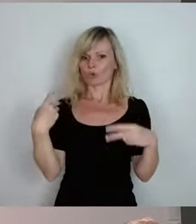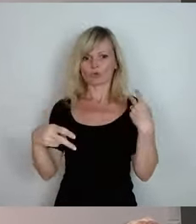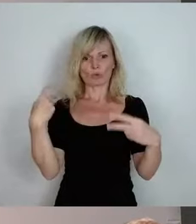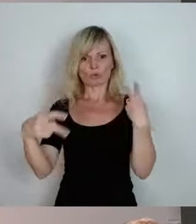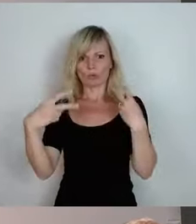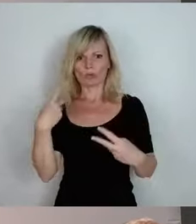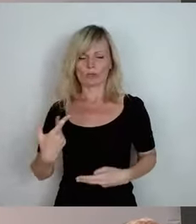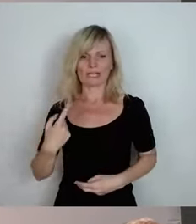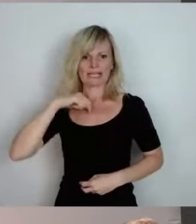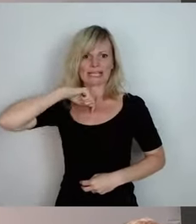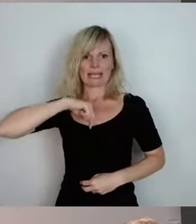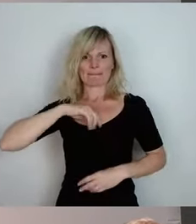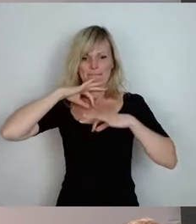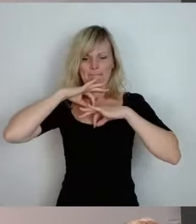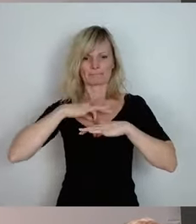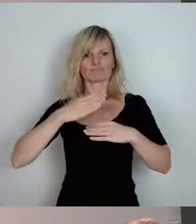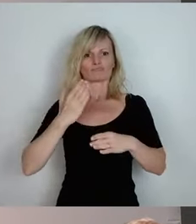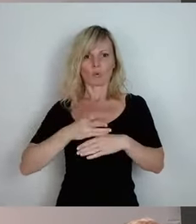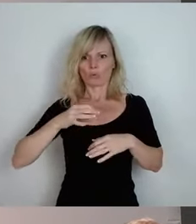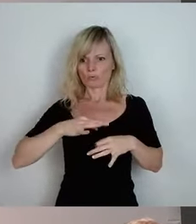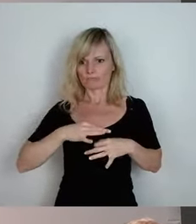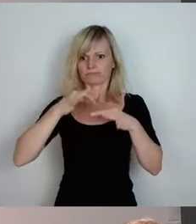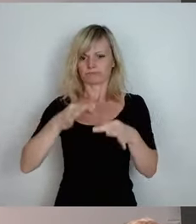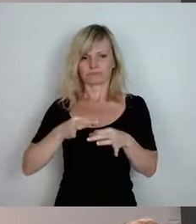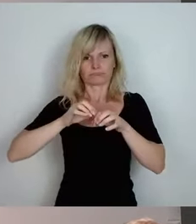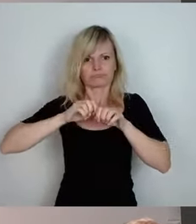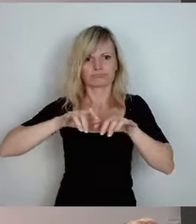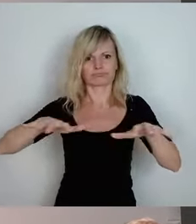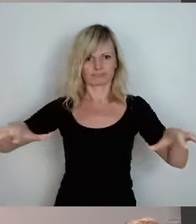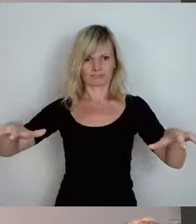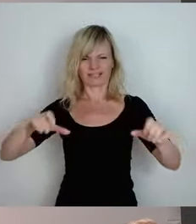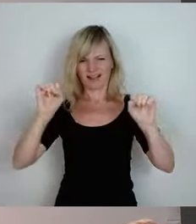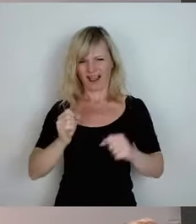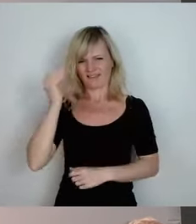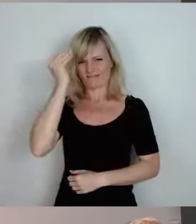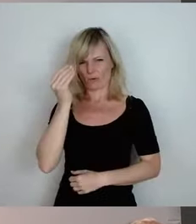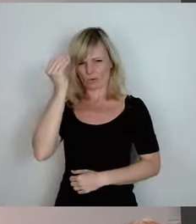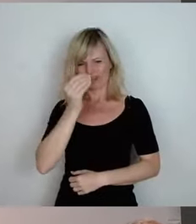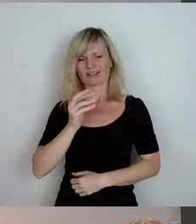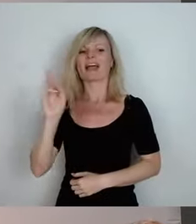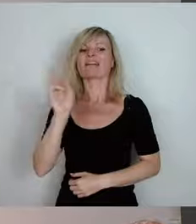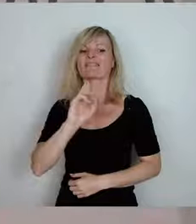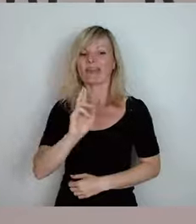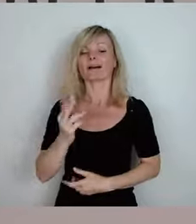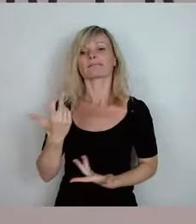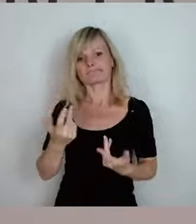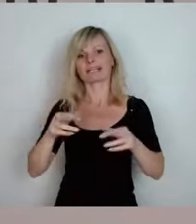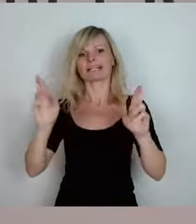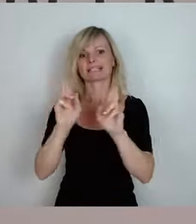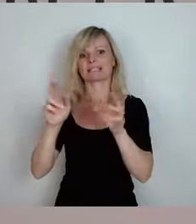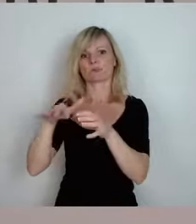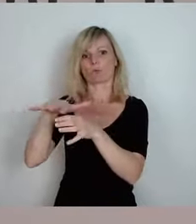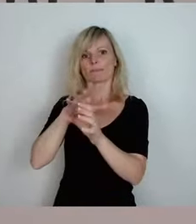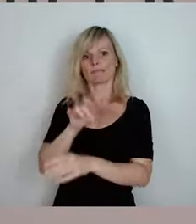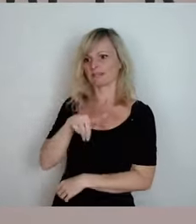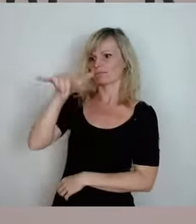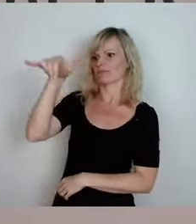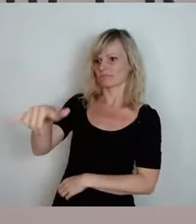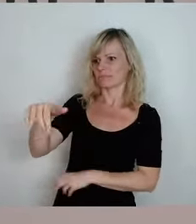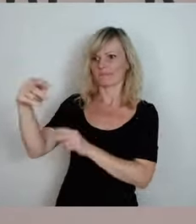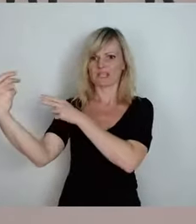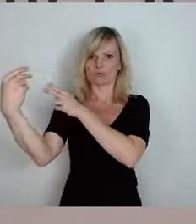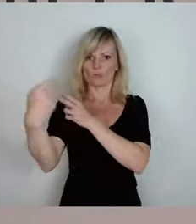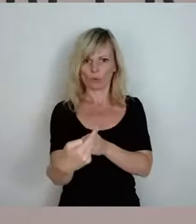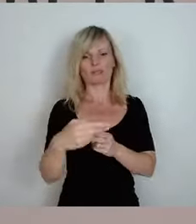mitgebracht. Kann man sich ja auch vorstellen. Betrifft natürlich vor allen Dingen diejenigen, die in Risikogebiete gefahren sind. Aber mit der Klarheit, jeder geht bitte,